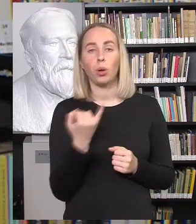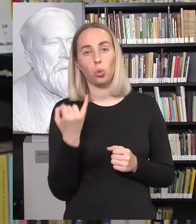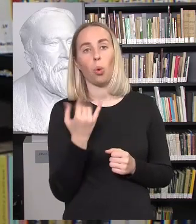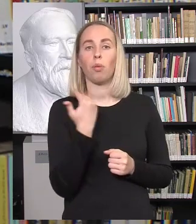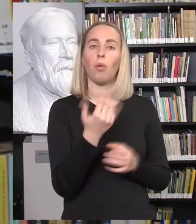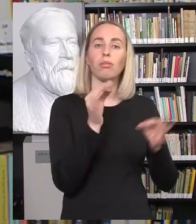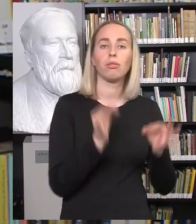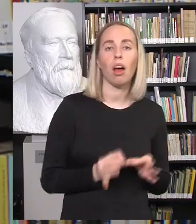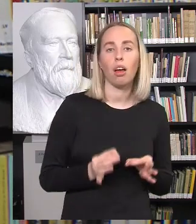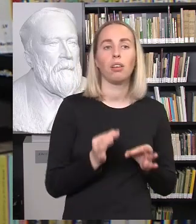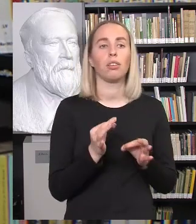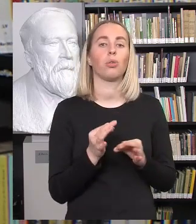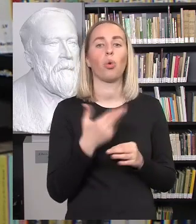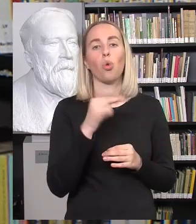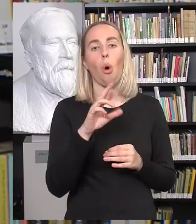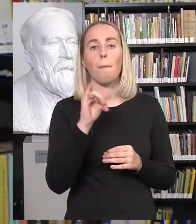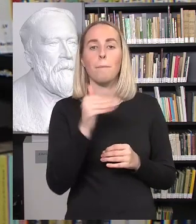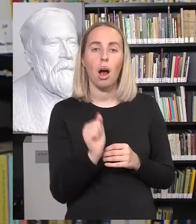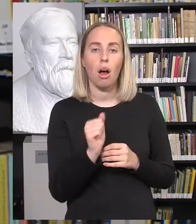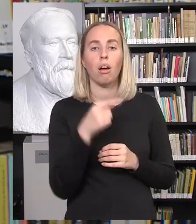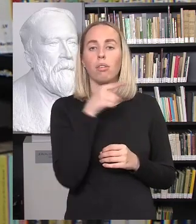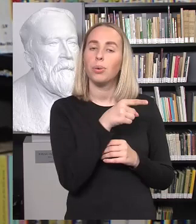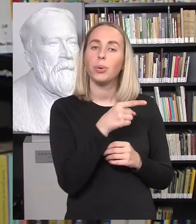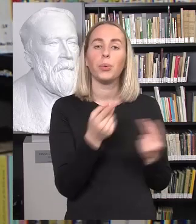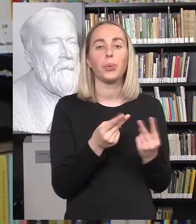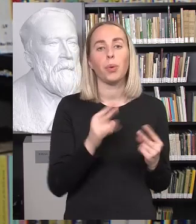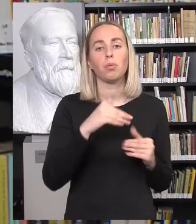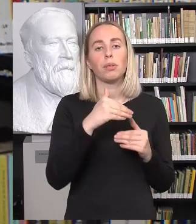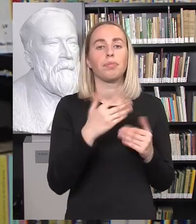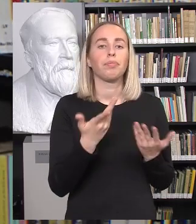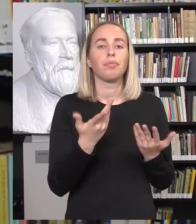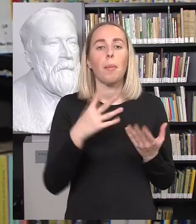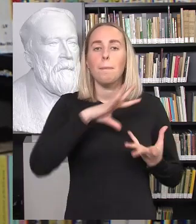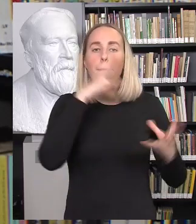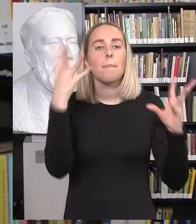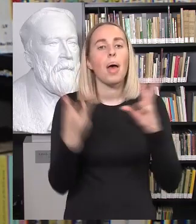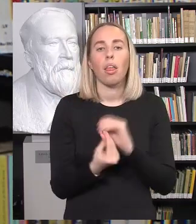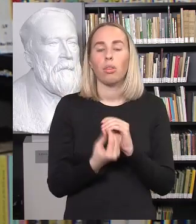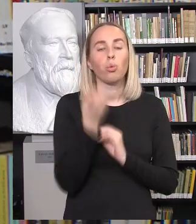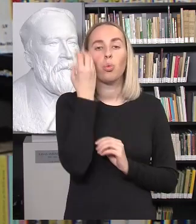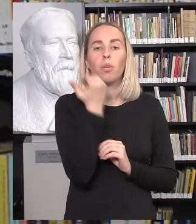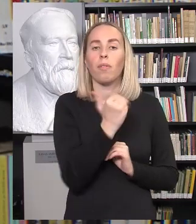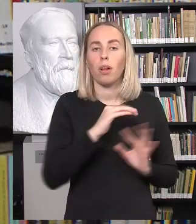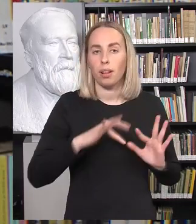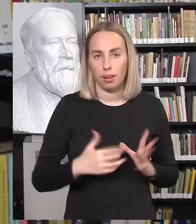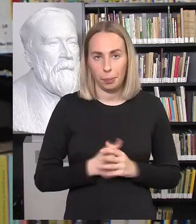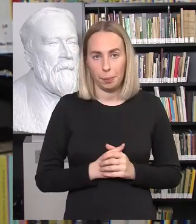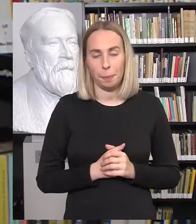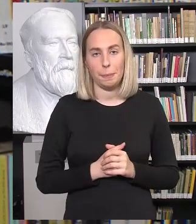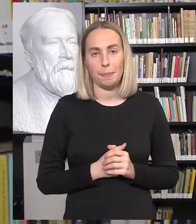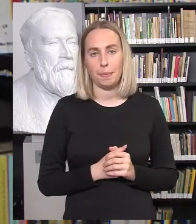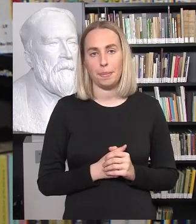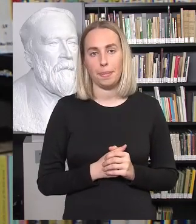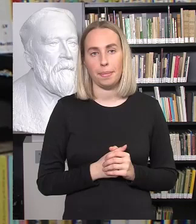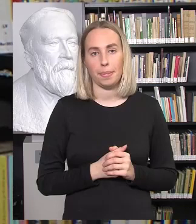tiek tas normos, kurios kažko reikalauja ir suprasti bendrą sistemą norėtųsi. Tai va, aš norėčiau atkreipti dėmesį, kad